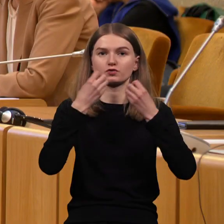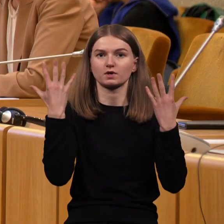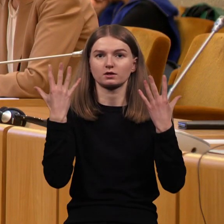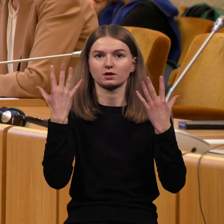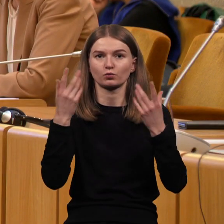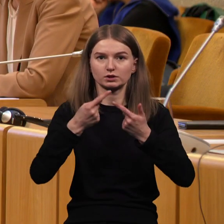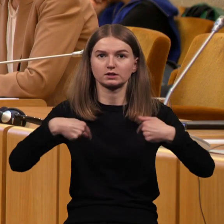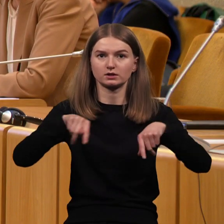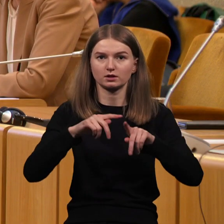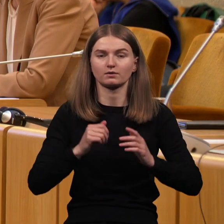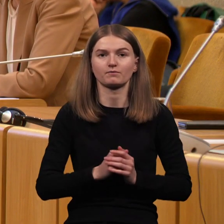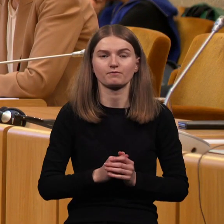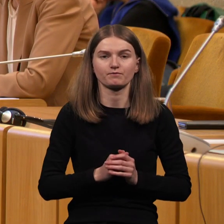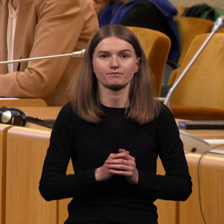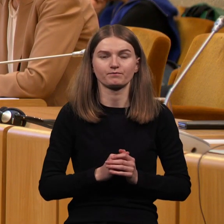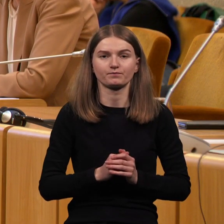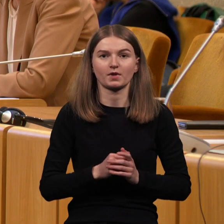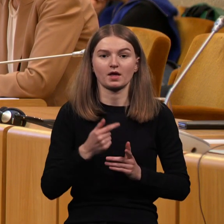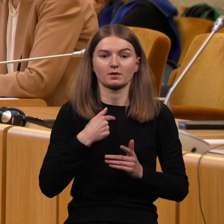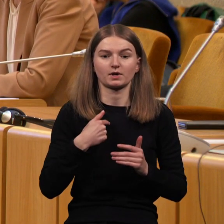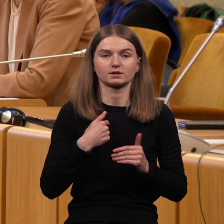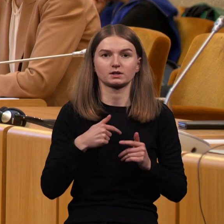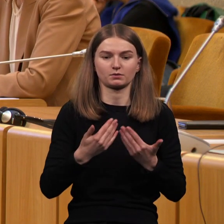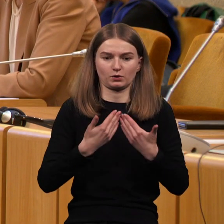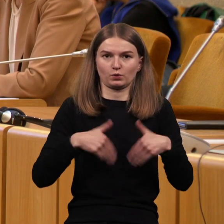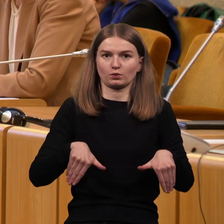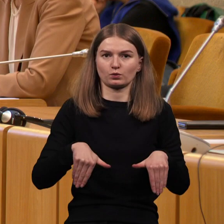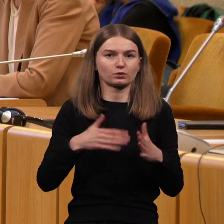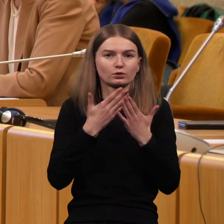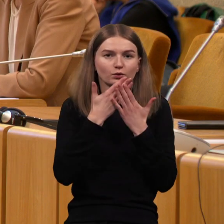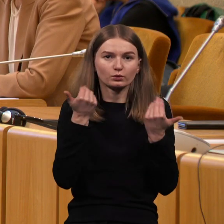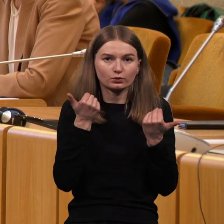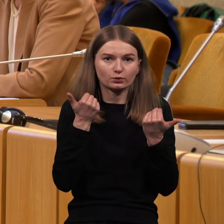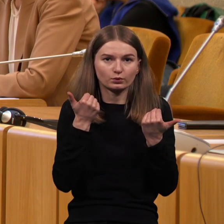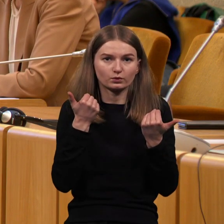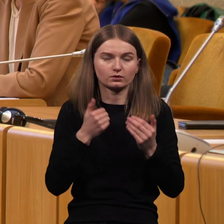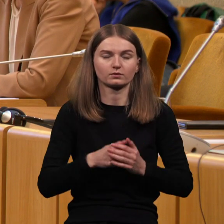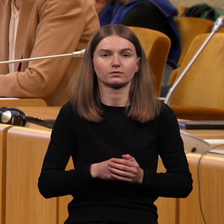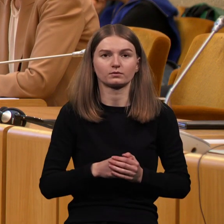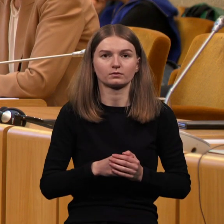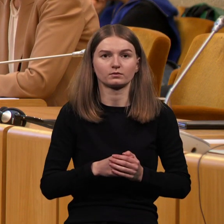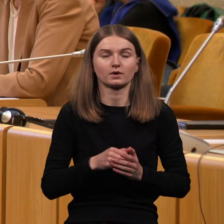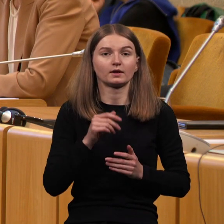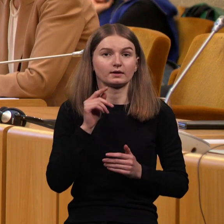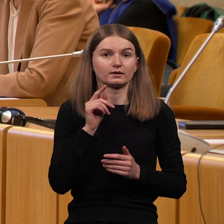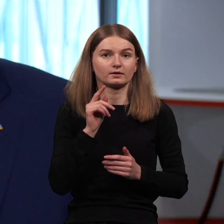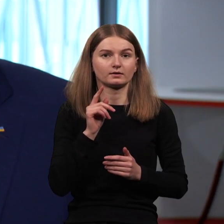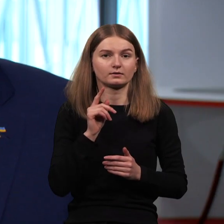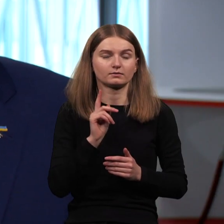mes tikrai neatsitraukiam pačios įtraukumo idėjas. Šiek tiek mane